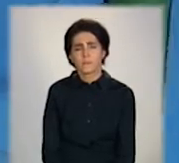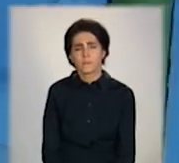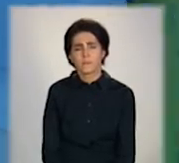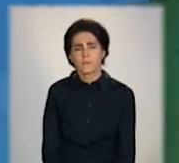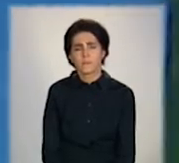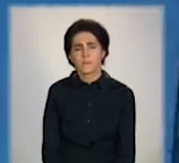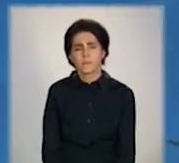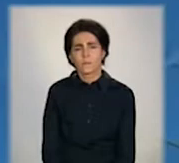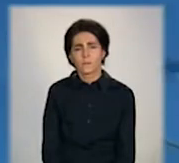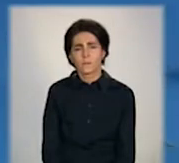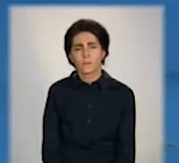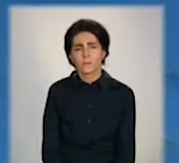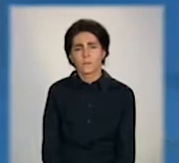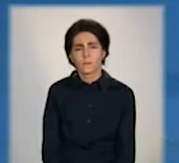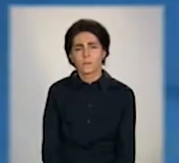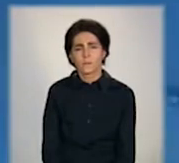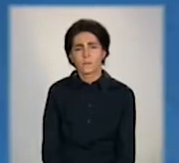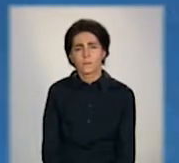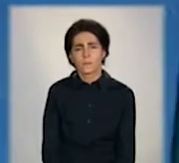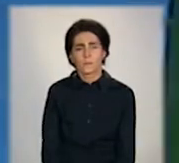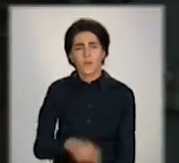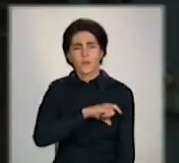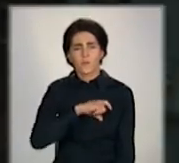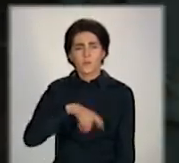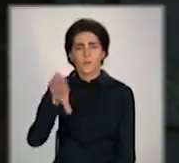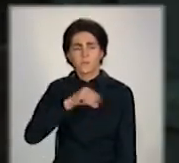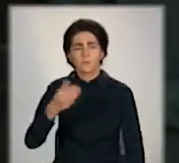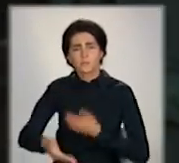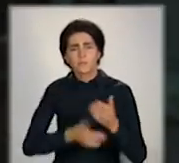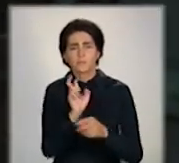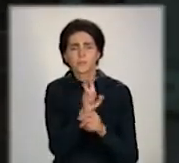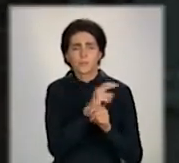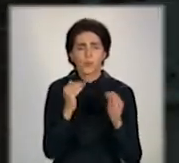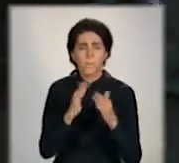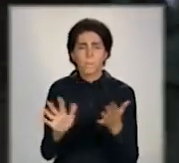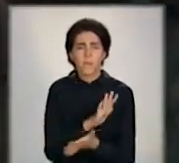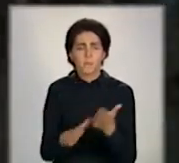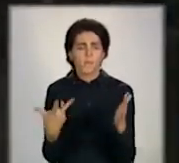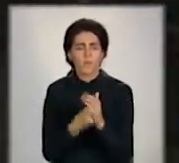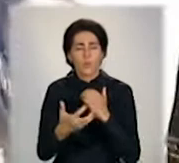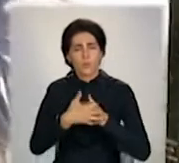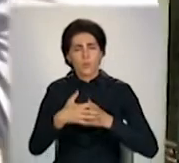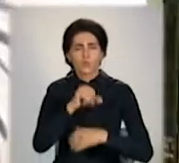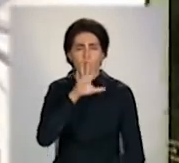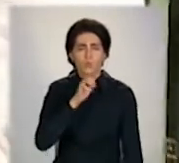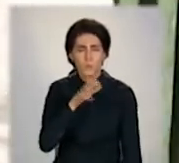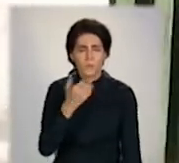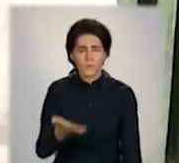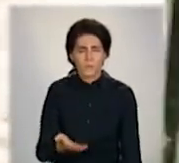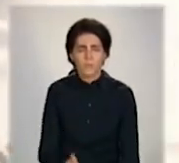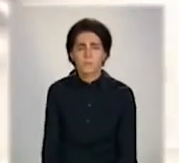А тут ряду у вас біженство. Ветеринари ходять по домівках та безкоштовно вакцинують котів і собак. Квітка, як?